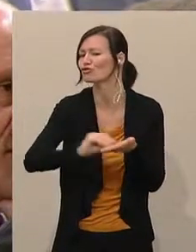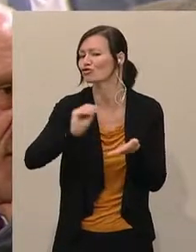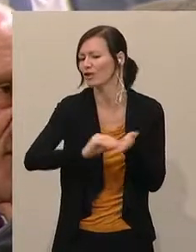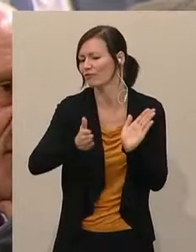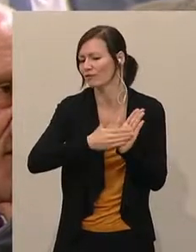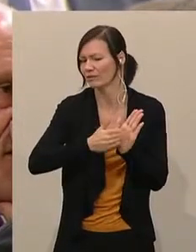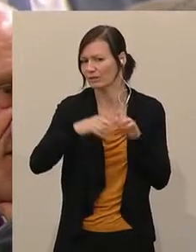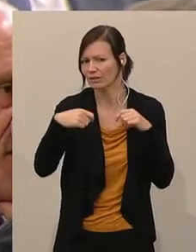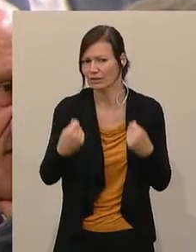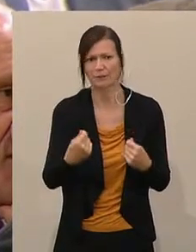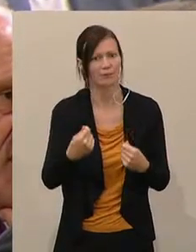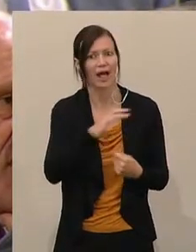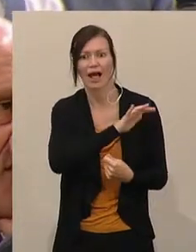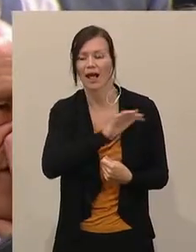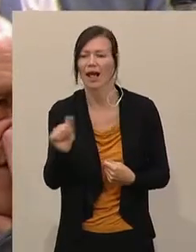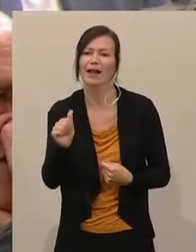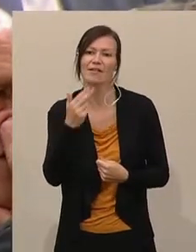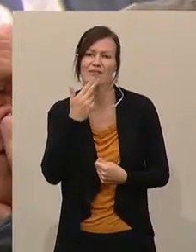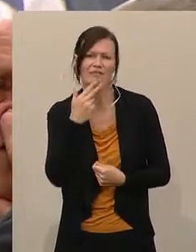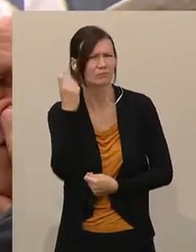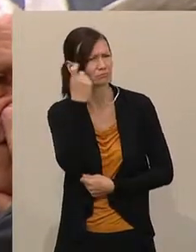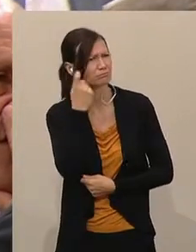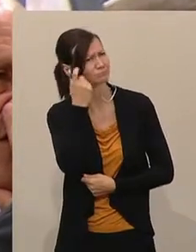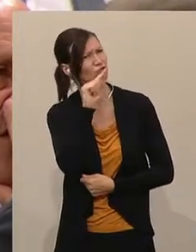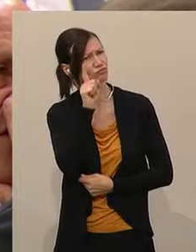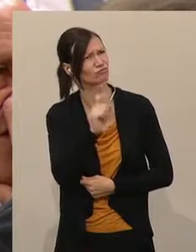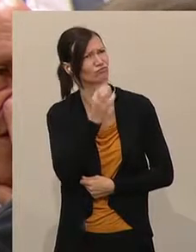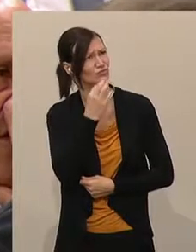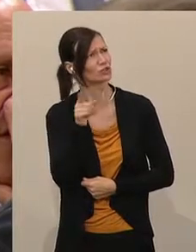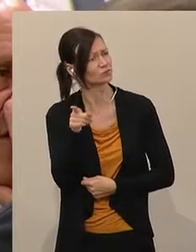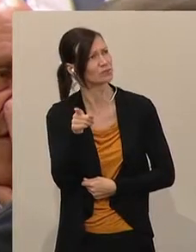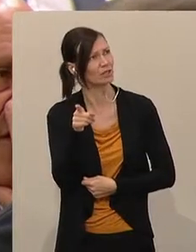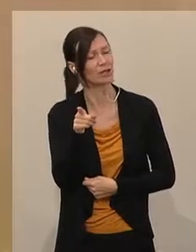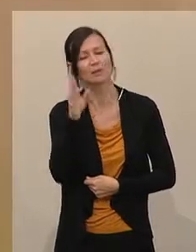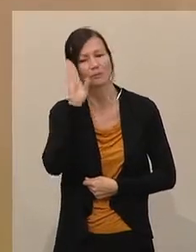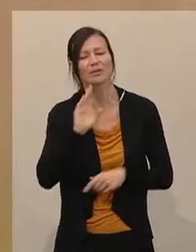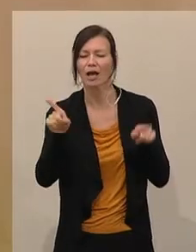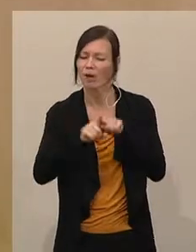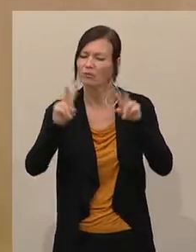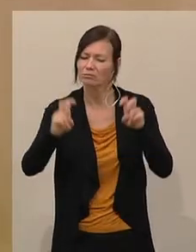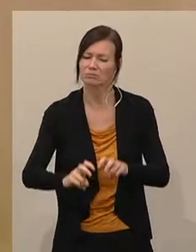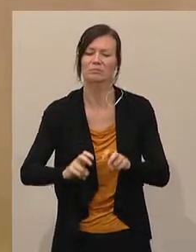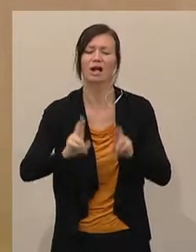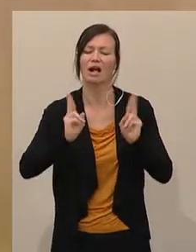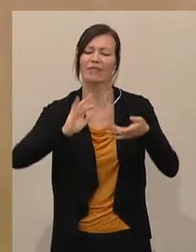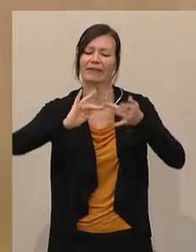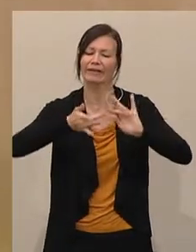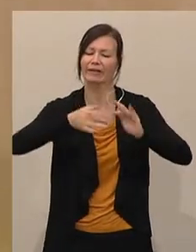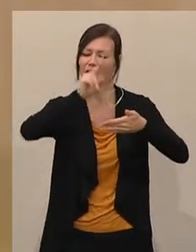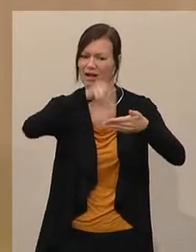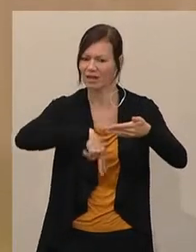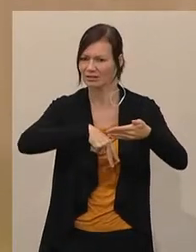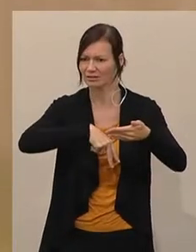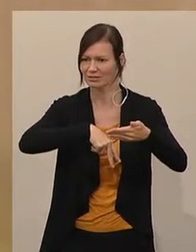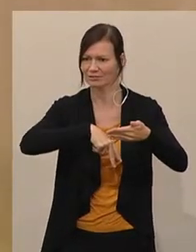Zuschauer, der sich über diese Fragen jetzt ernst auf den Kopf zerbrochen haben sollte, bitten, dass er es auch recherchiert im Internet. Richtig ist